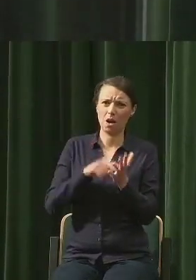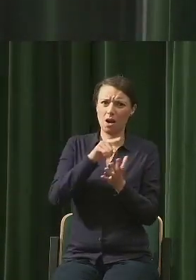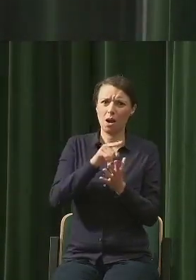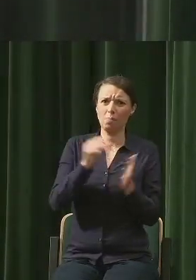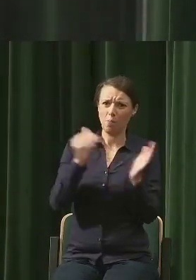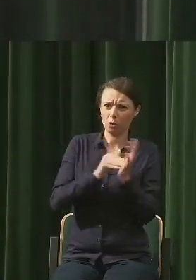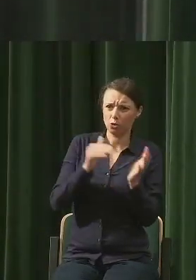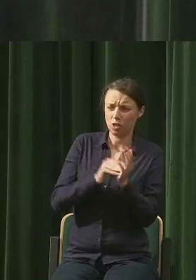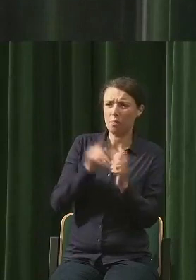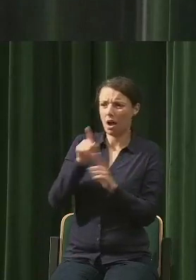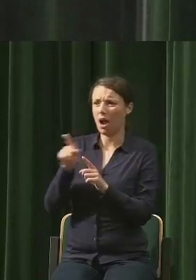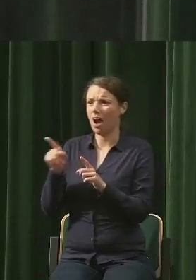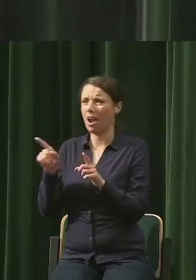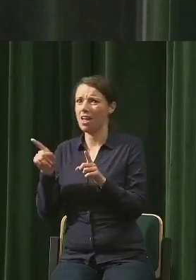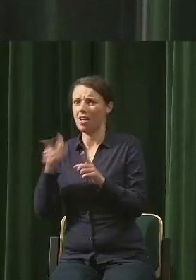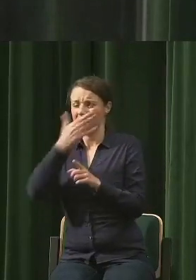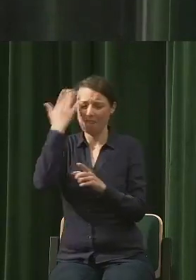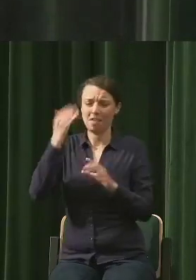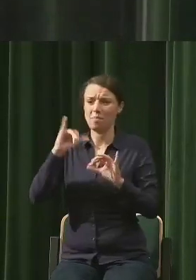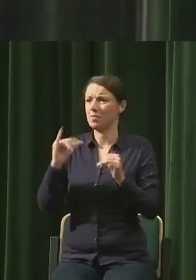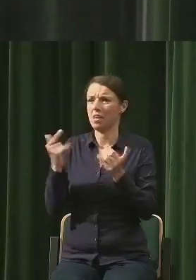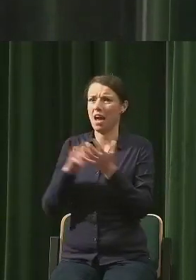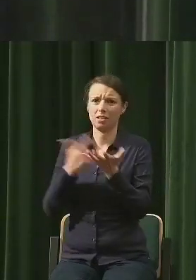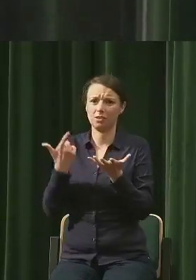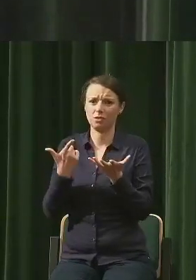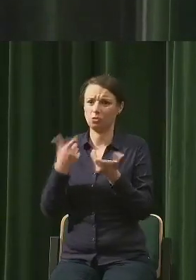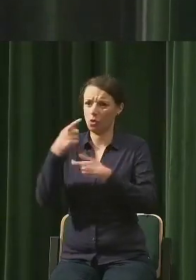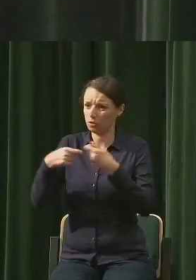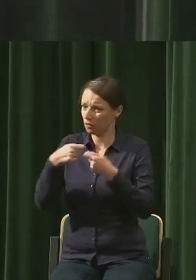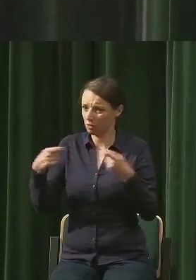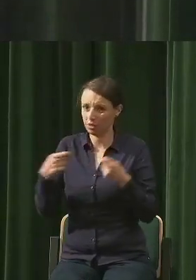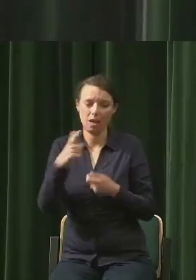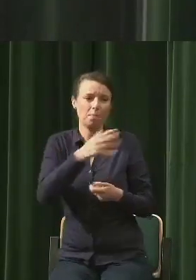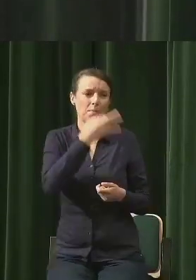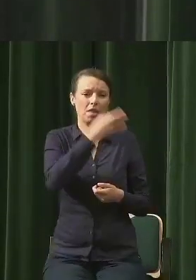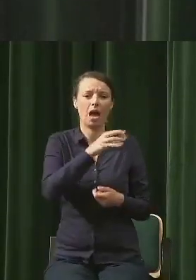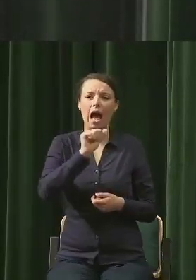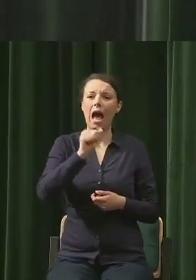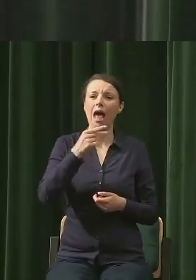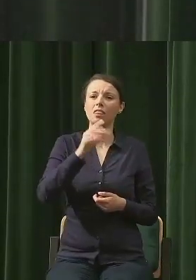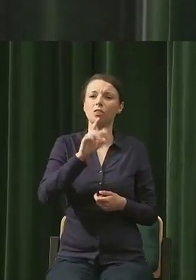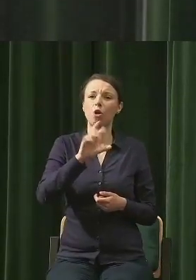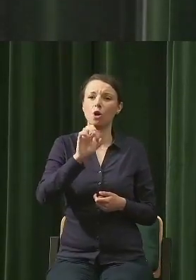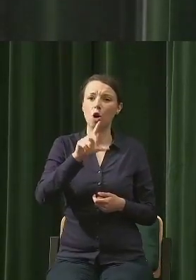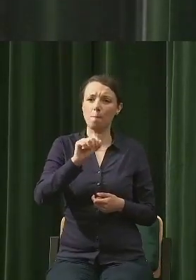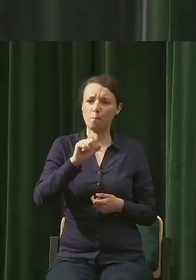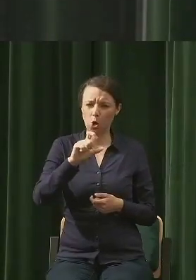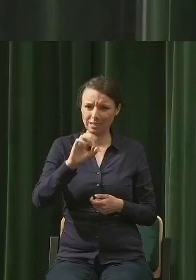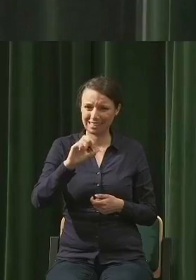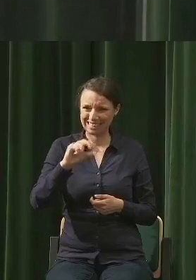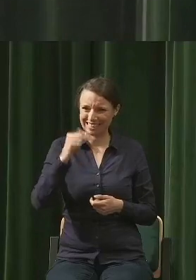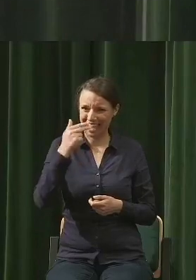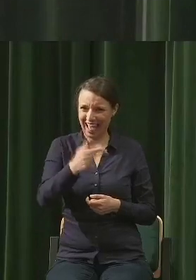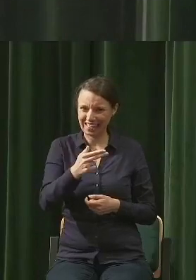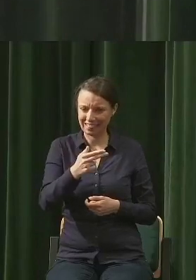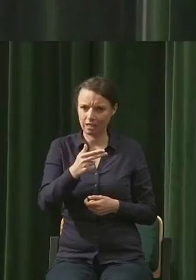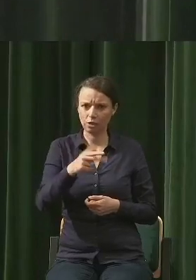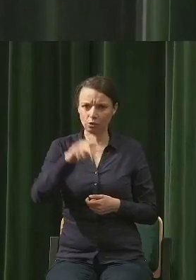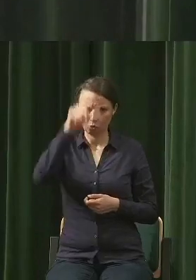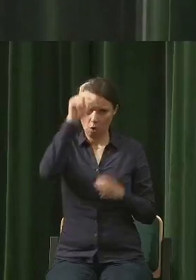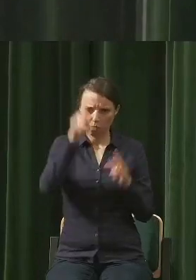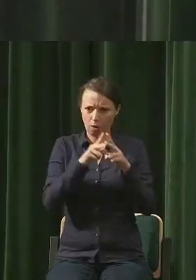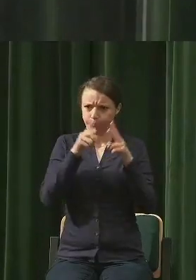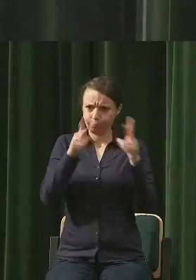A i dodam jeszcze, czy antropocen brzmi dumnie? Nie, on brzmi obco, ponieważ my bardzo